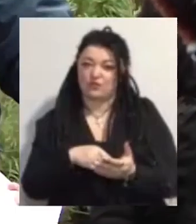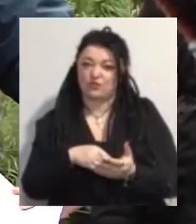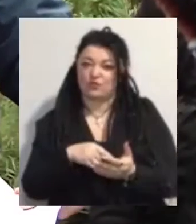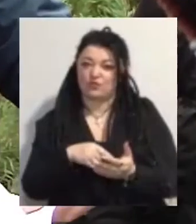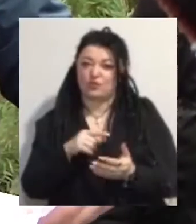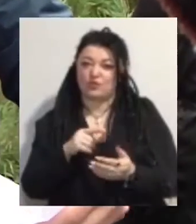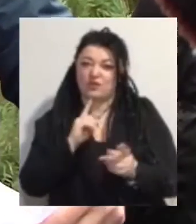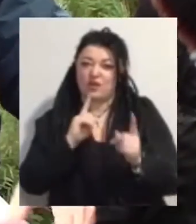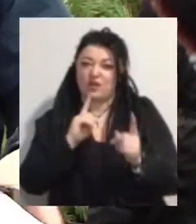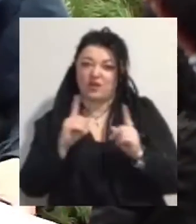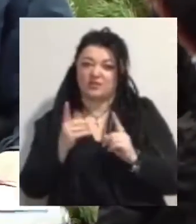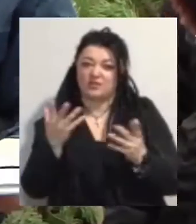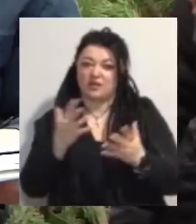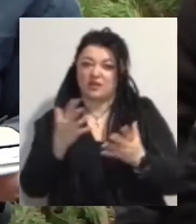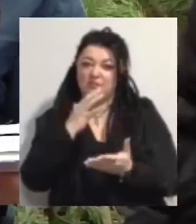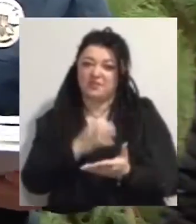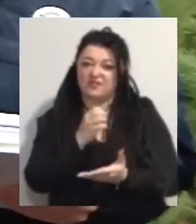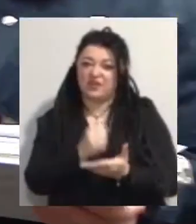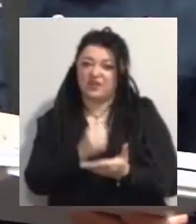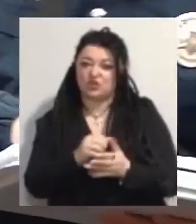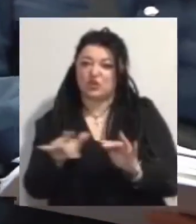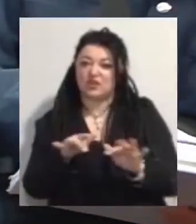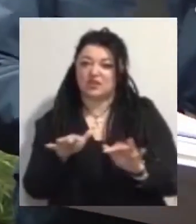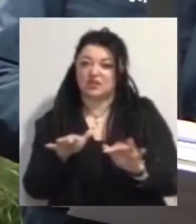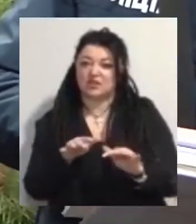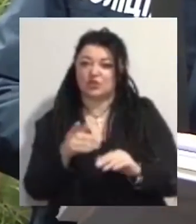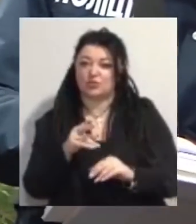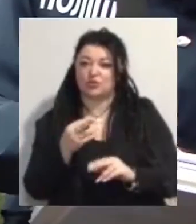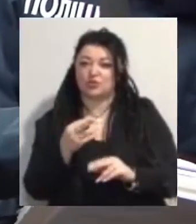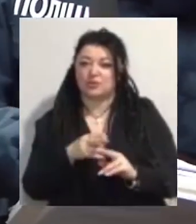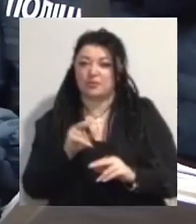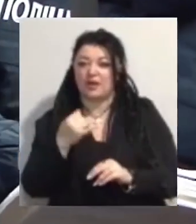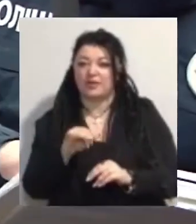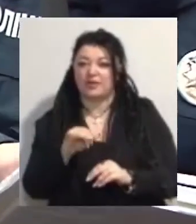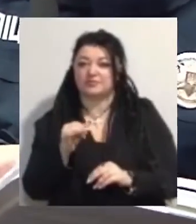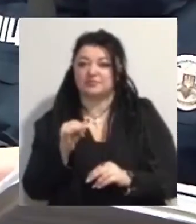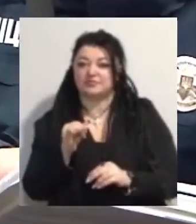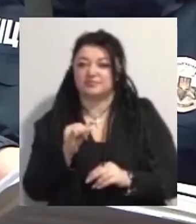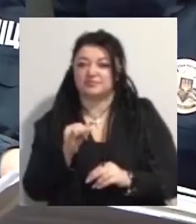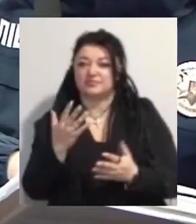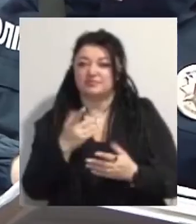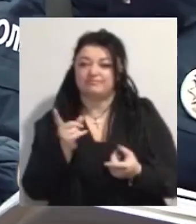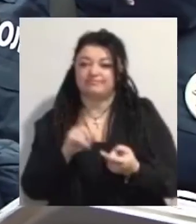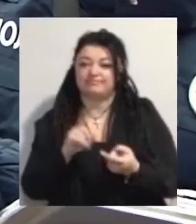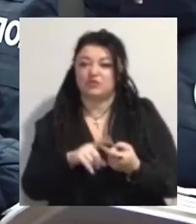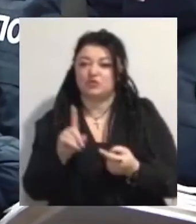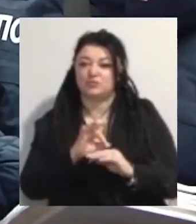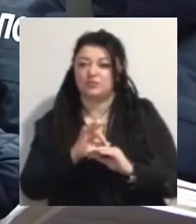підтверджує дійсно, що це пай. І з нею узгоджено, що проводиться викос